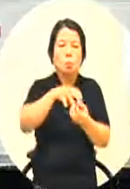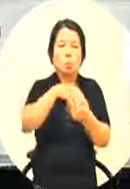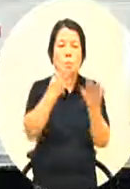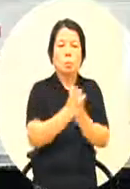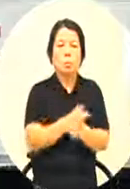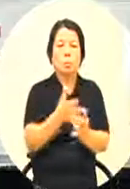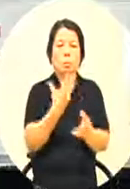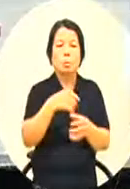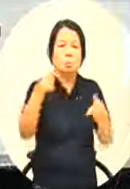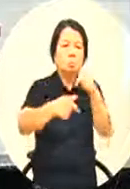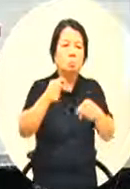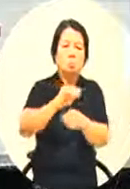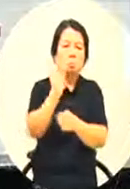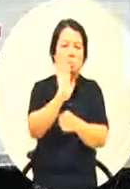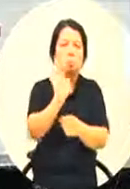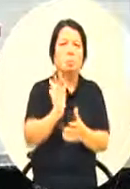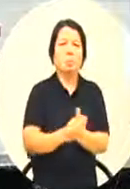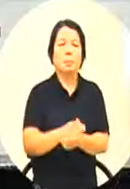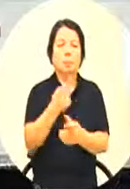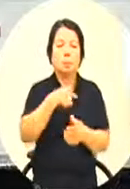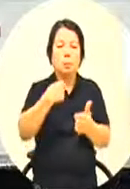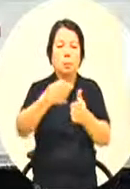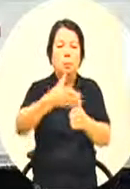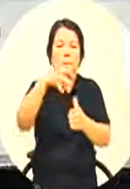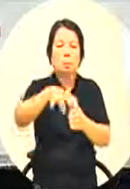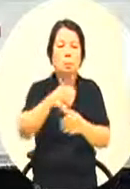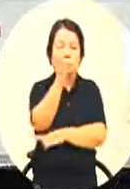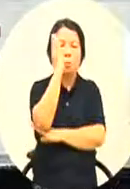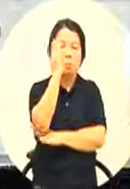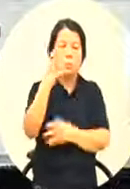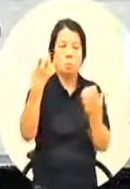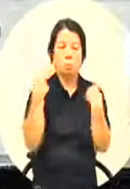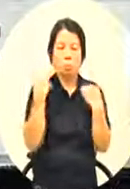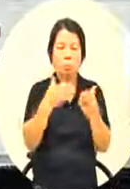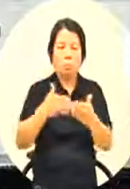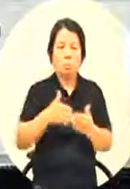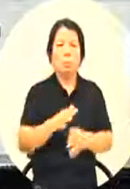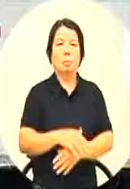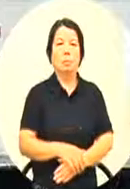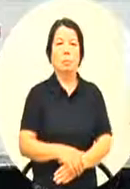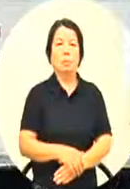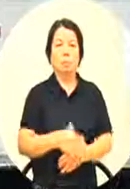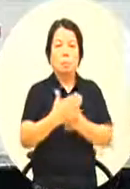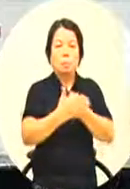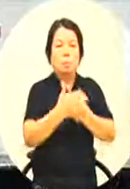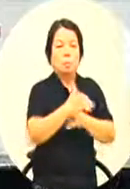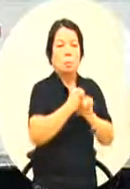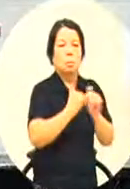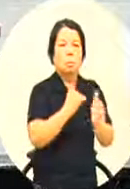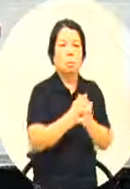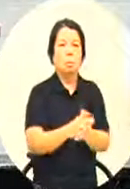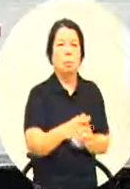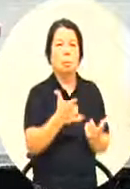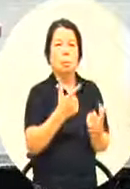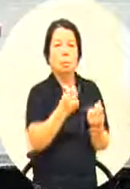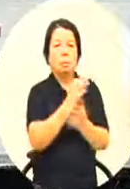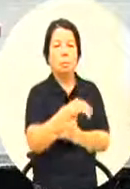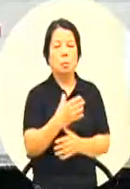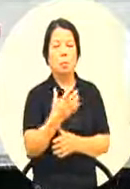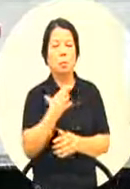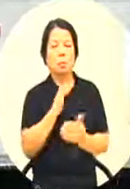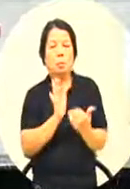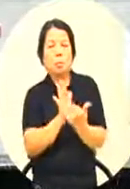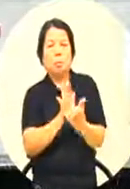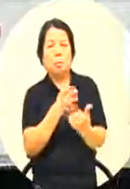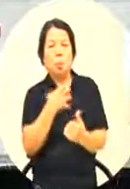向我觉得这个是教育局的责任是政府的责任保障人民有免于恐惧的自由这是宪法